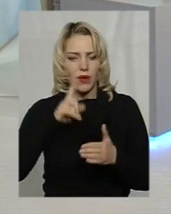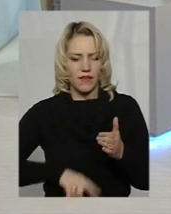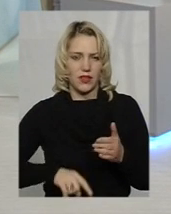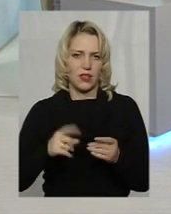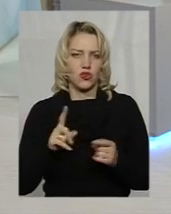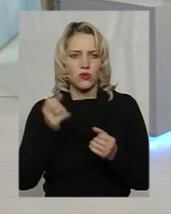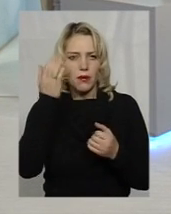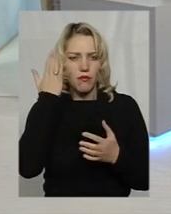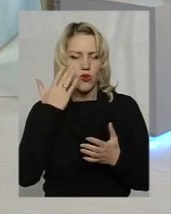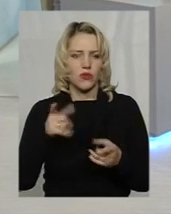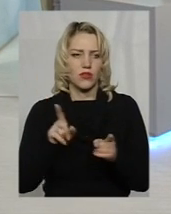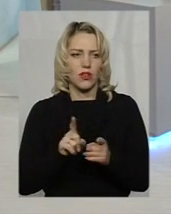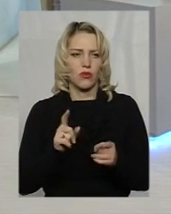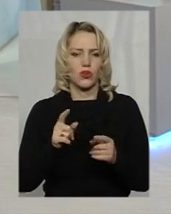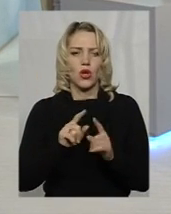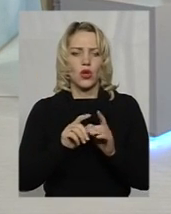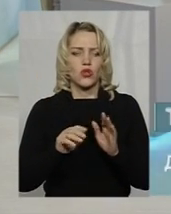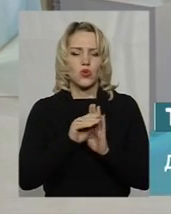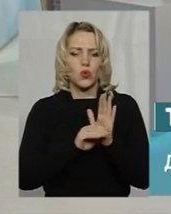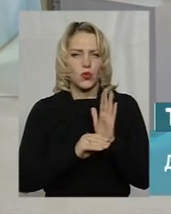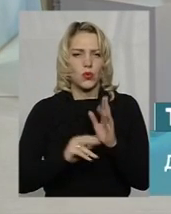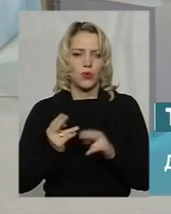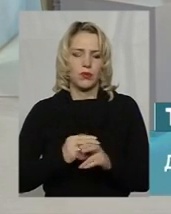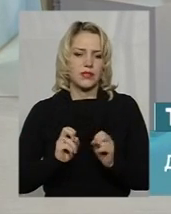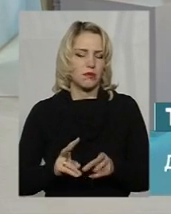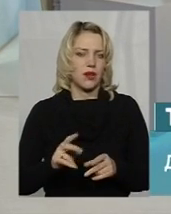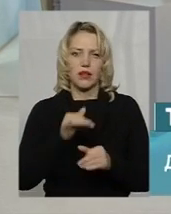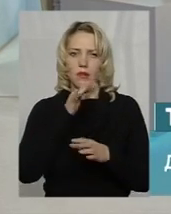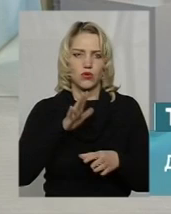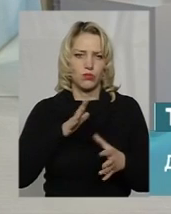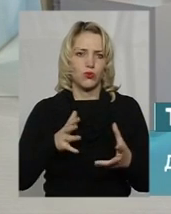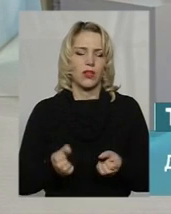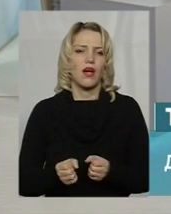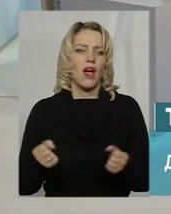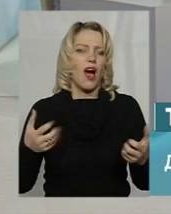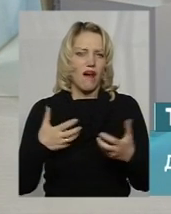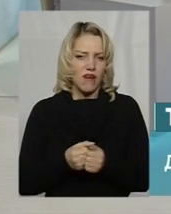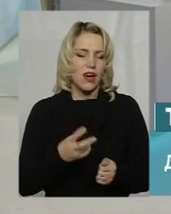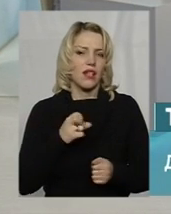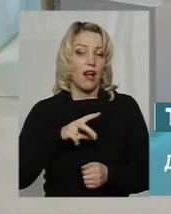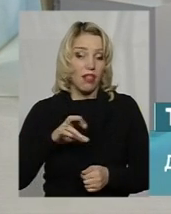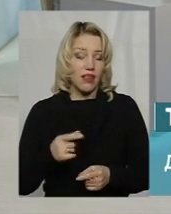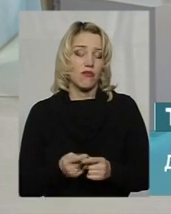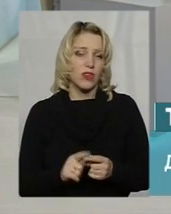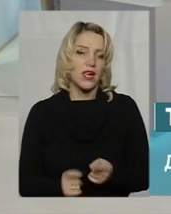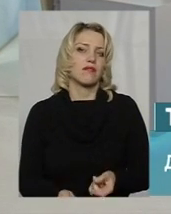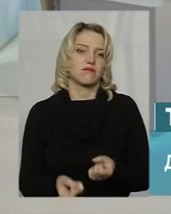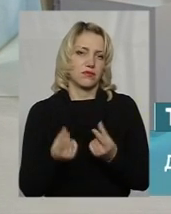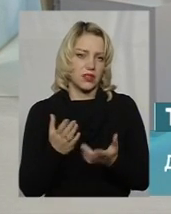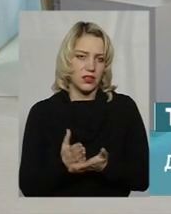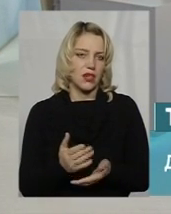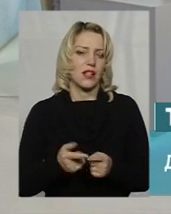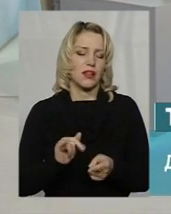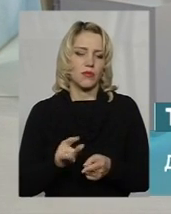Японії з їхньою культурою безпеки, вона, в принципі, неможлива. Але, на жаль, вона сталася, тому що людський фактор і екстремальні